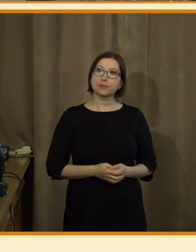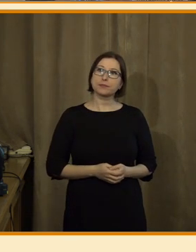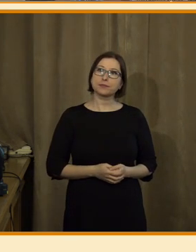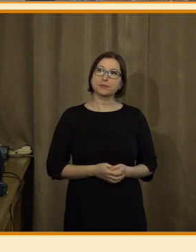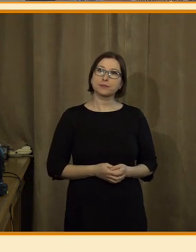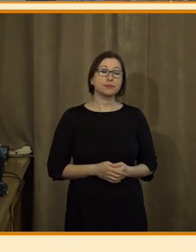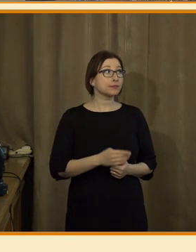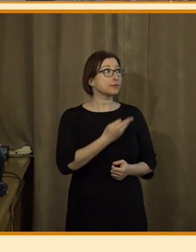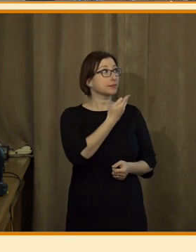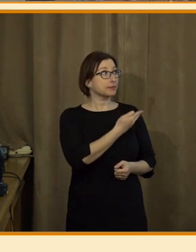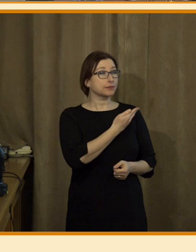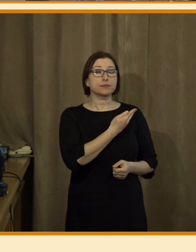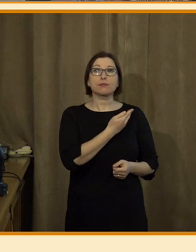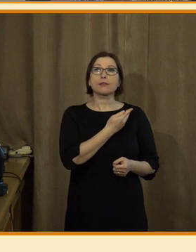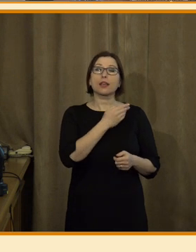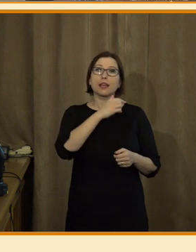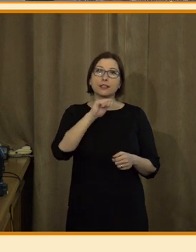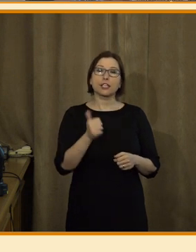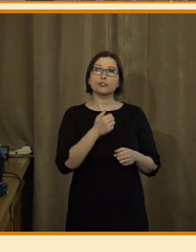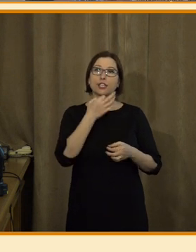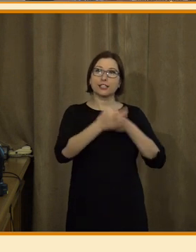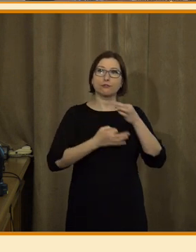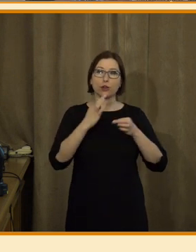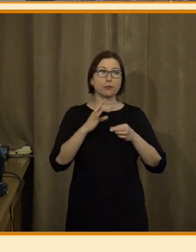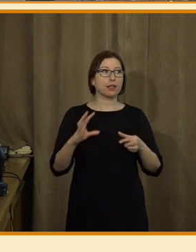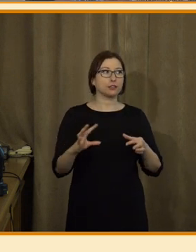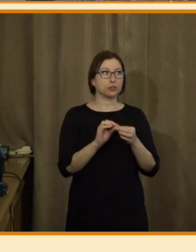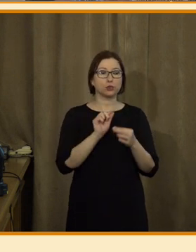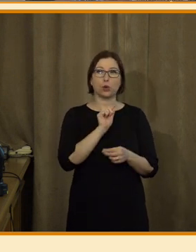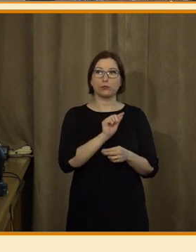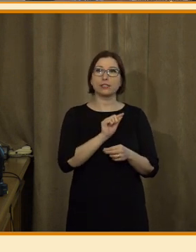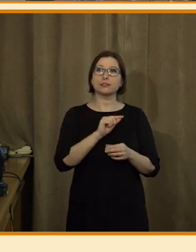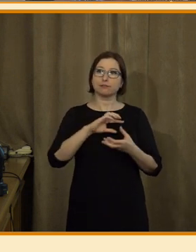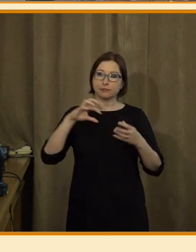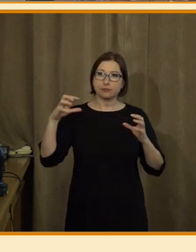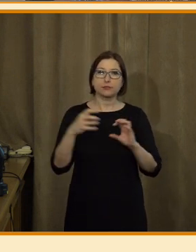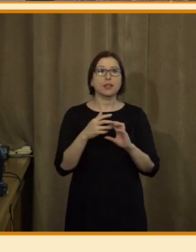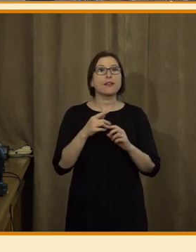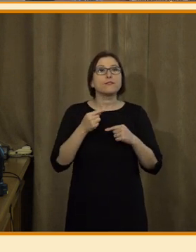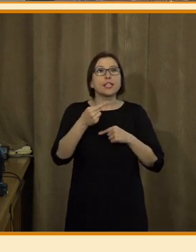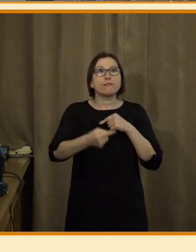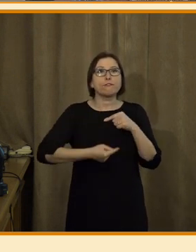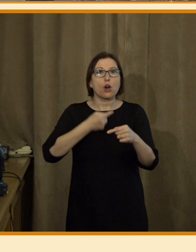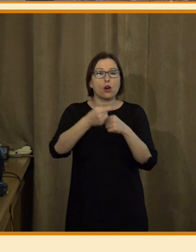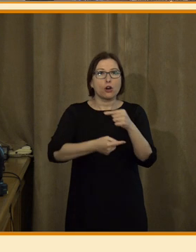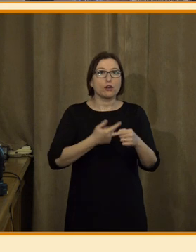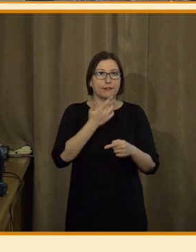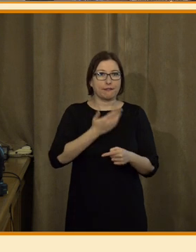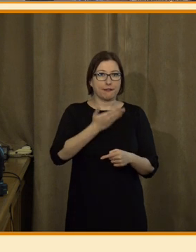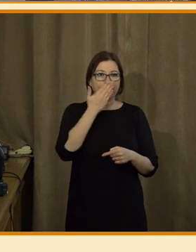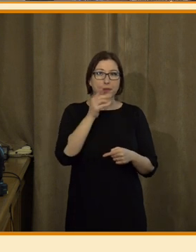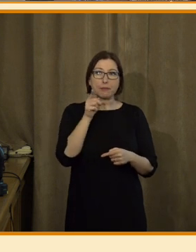Tady mám ještě v kostce vlastně zrechapitulován vývojový cyklus toho, jak jsme